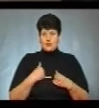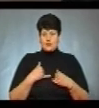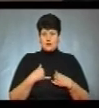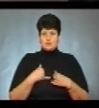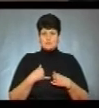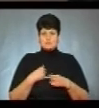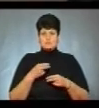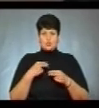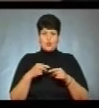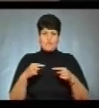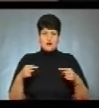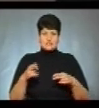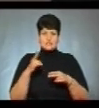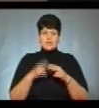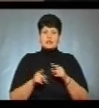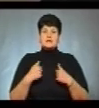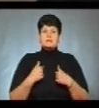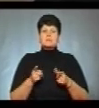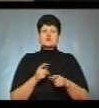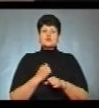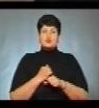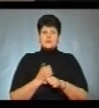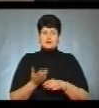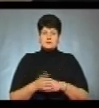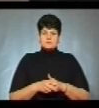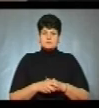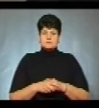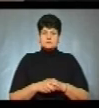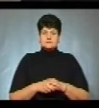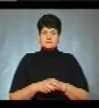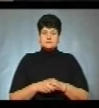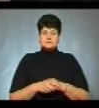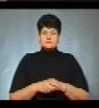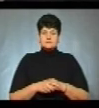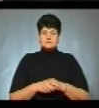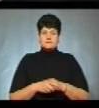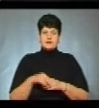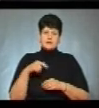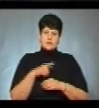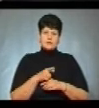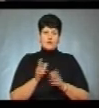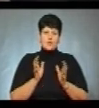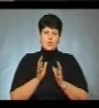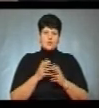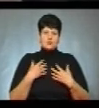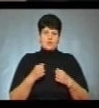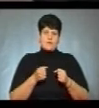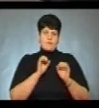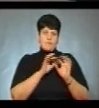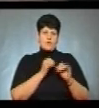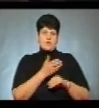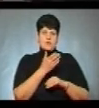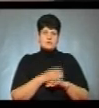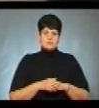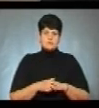з кільчення?» «А тепер що мені робити?» «Ідіть в охорону здоров'я, яка вам виявилася?» «А